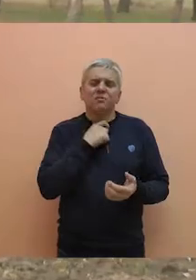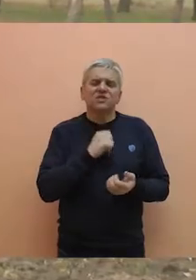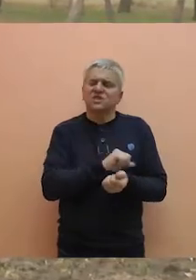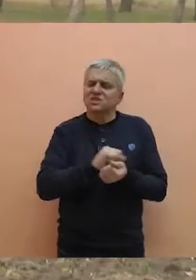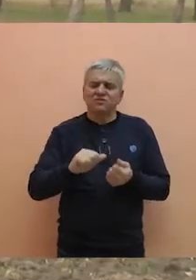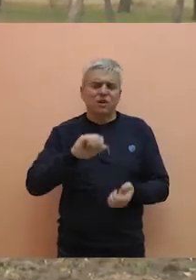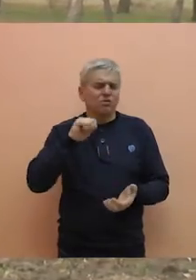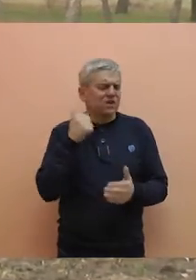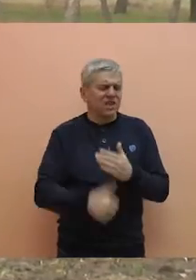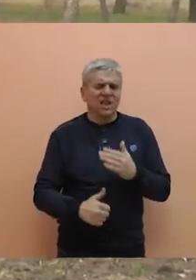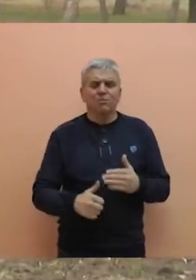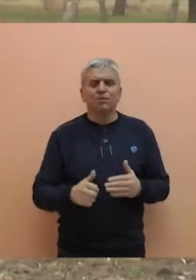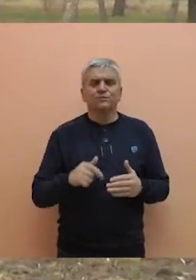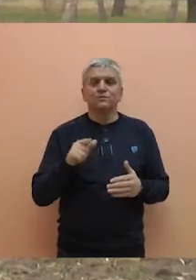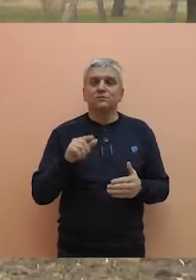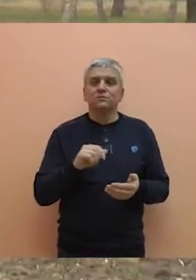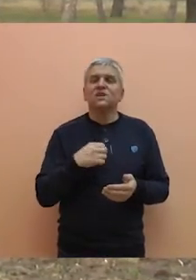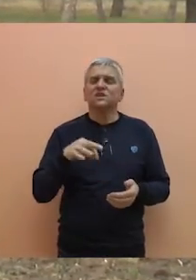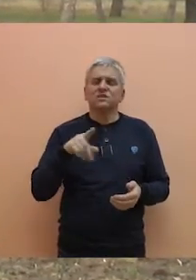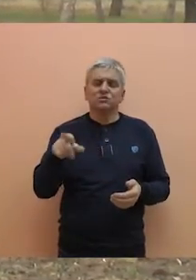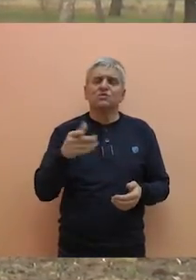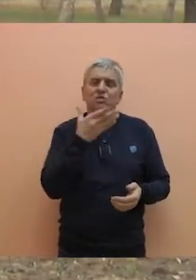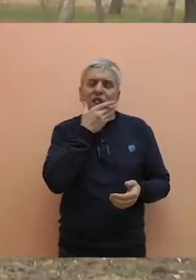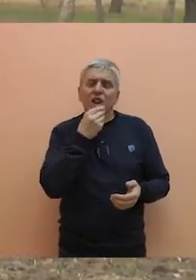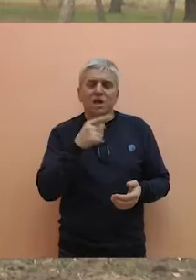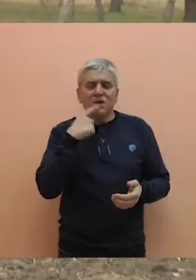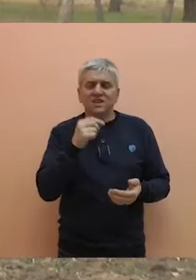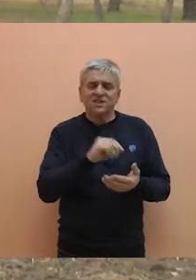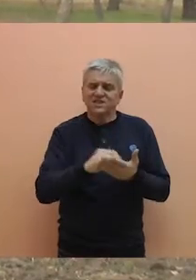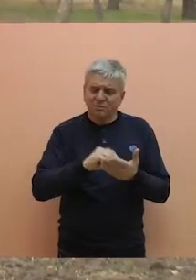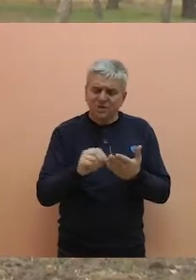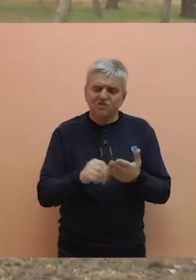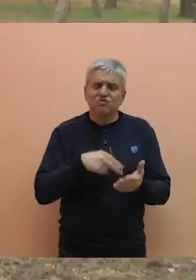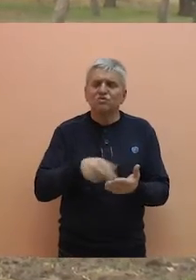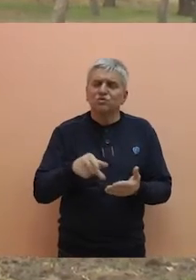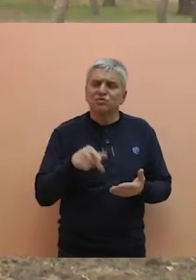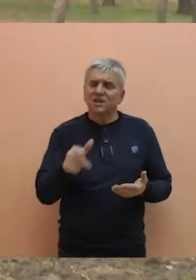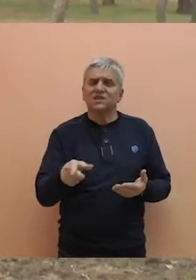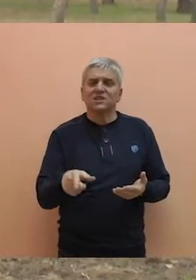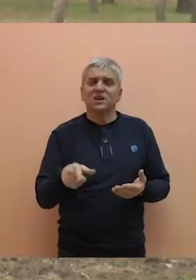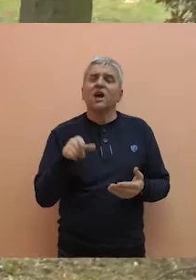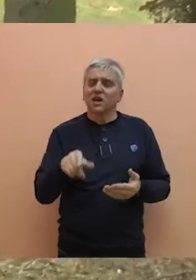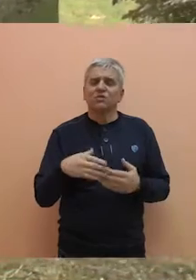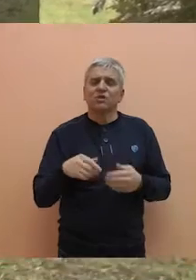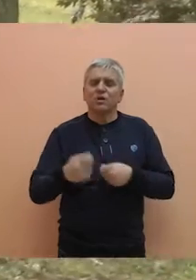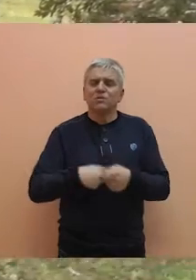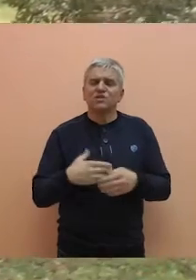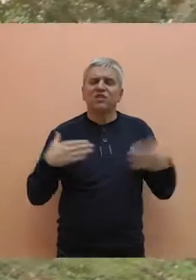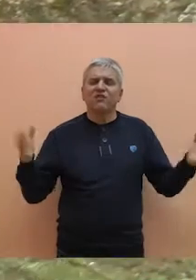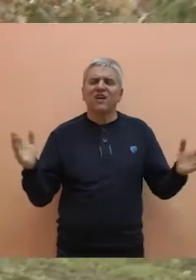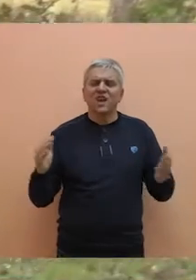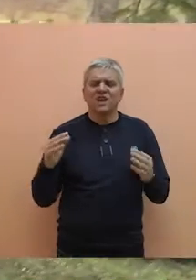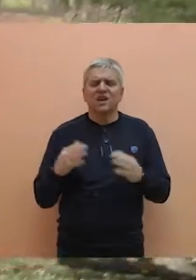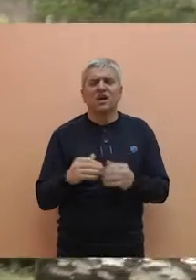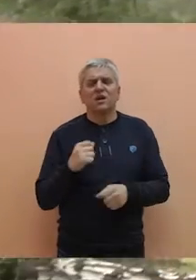može baš sve odjednom. Oni su to veoma lepo napisali u petici da je to, kako kažem, posao većih razmera.